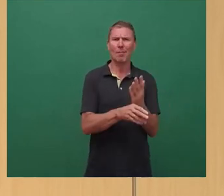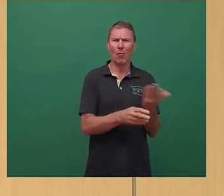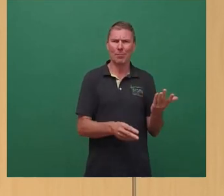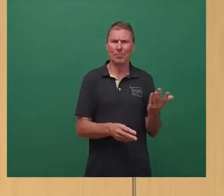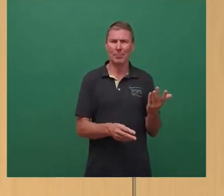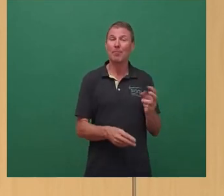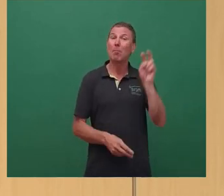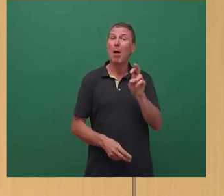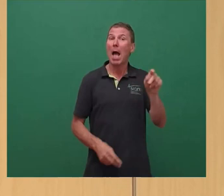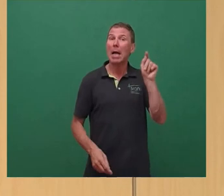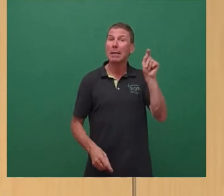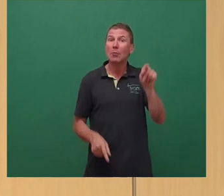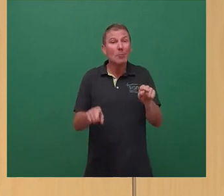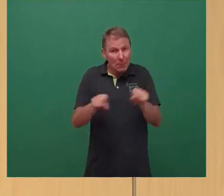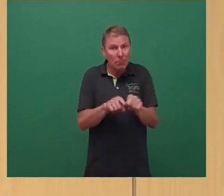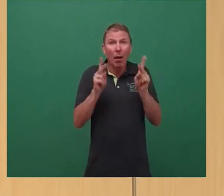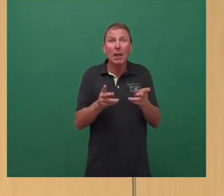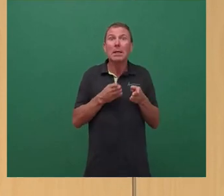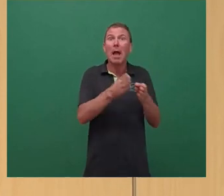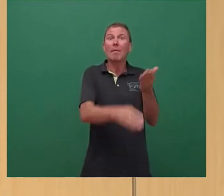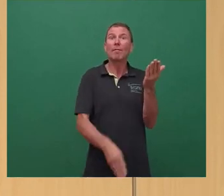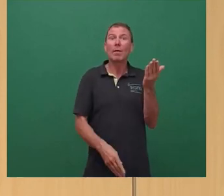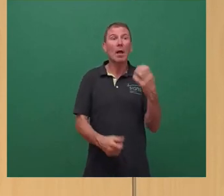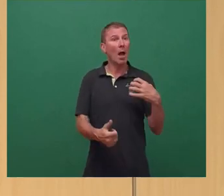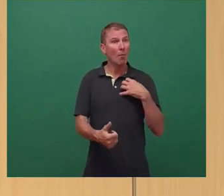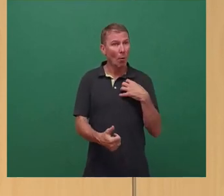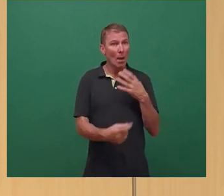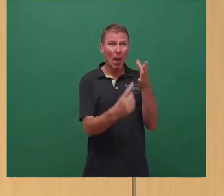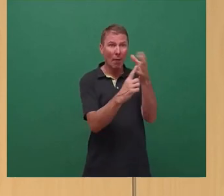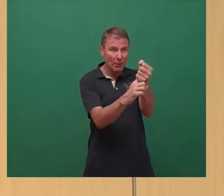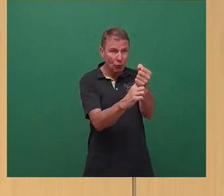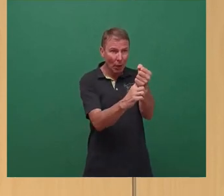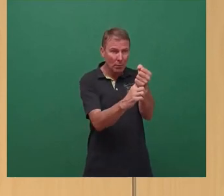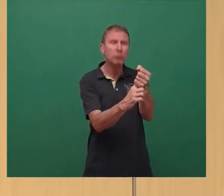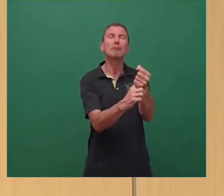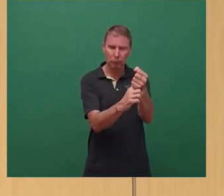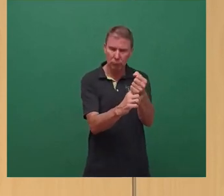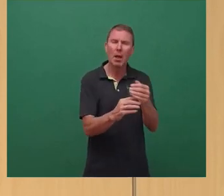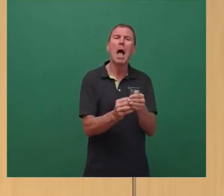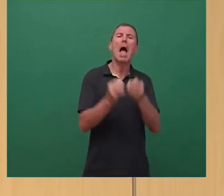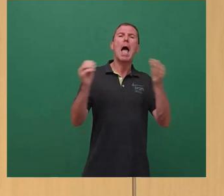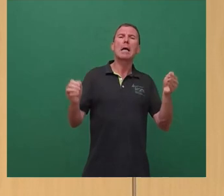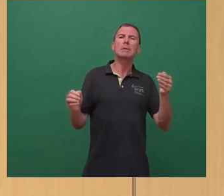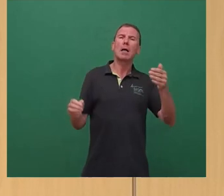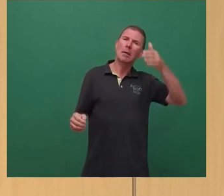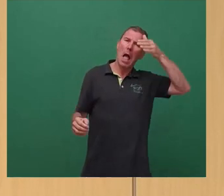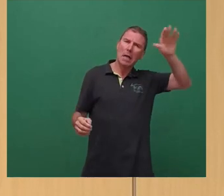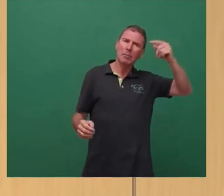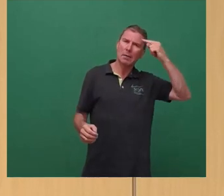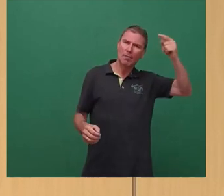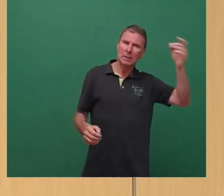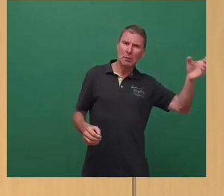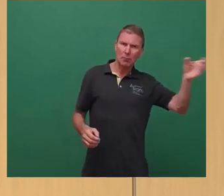Klinikum ist man übrigens genau den richtigen Weg gegangen. Probleme hat man festgestellt, man hat sich externen Sachverstand hinzugeholt, man hat viele Optionen